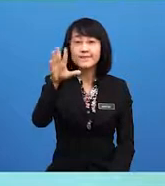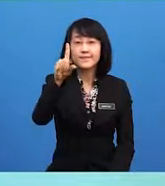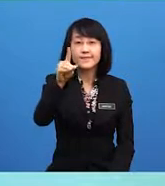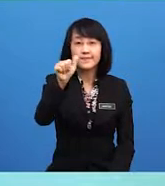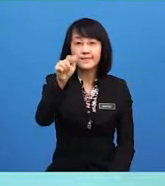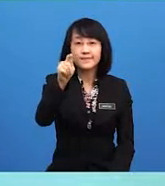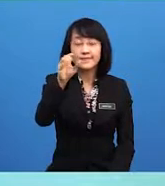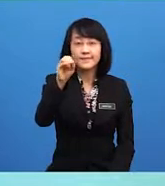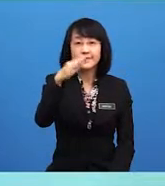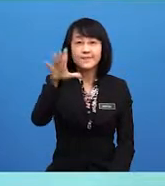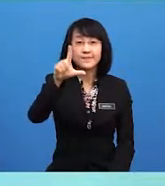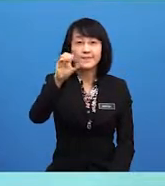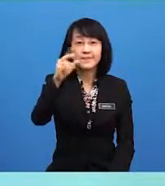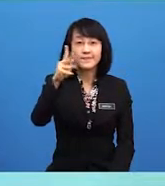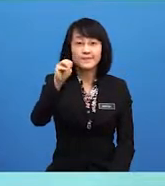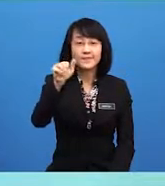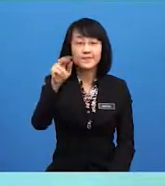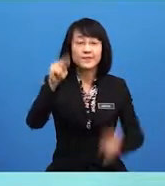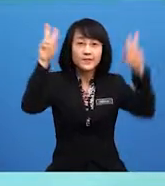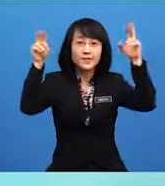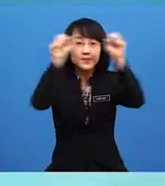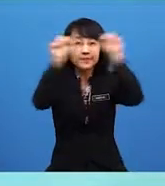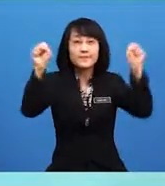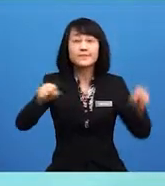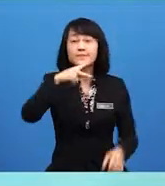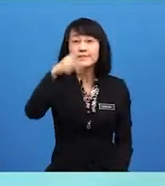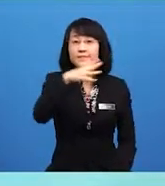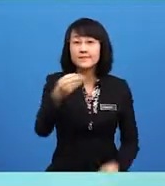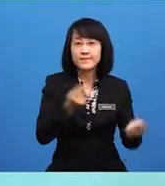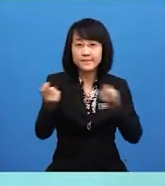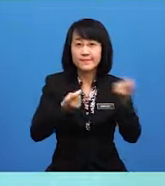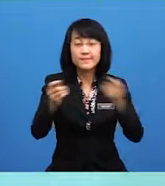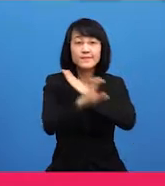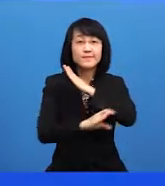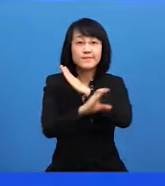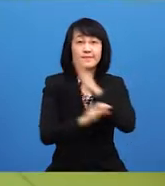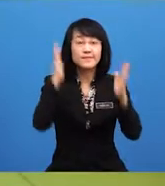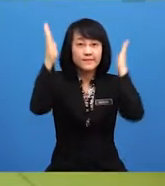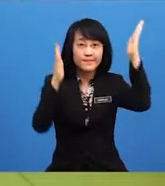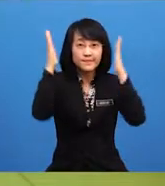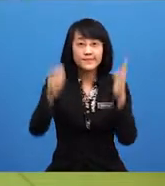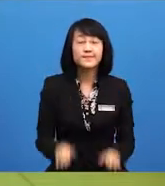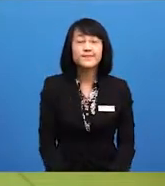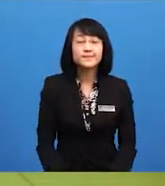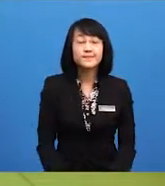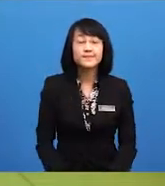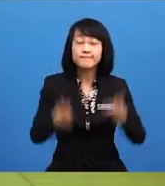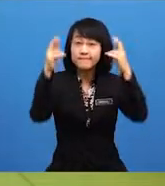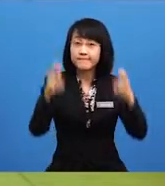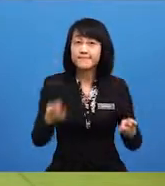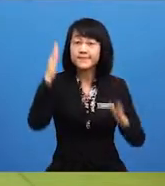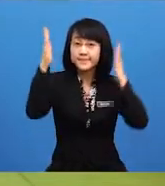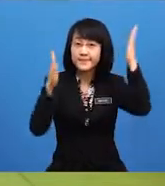Sistem Pemerintahan dan Pentadbiran Malaysia Sebagai rakyat Malaysia,